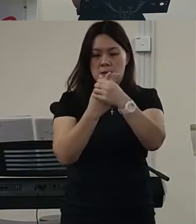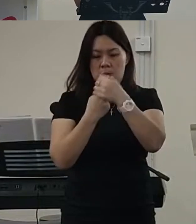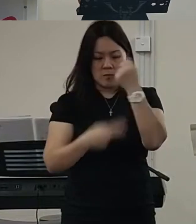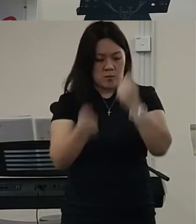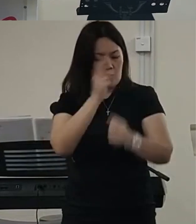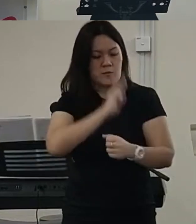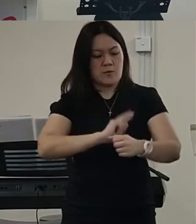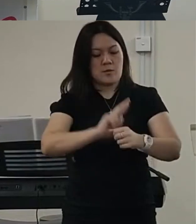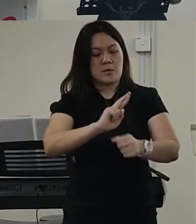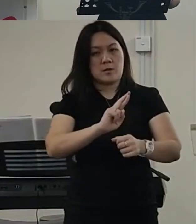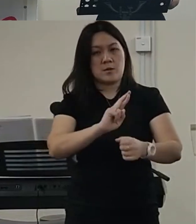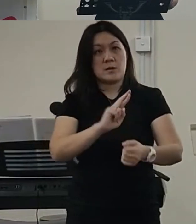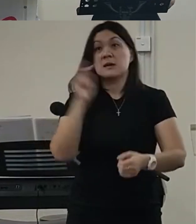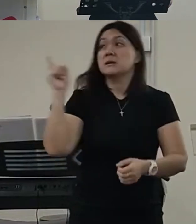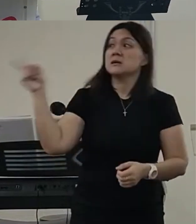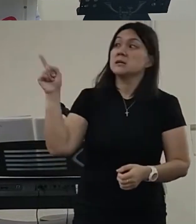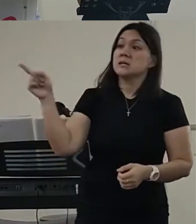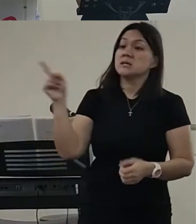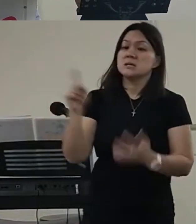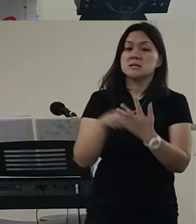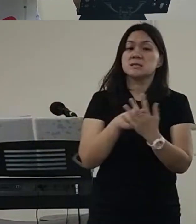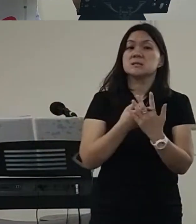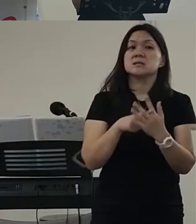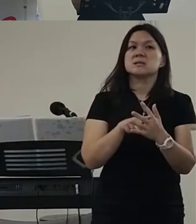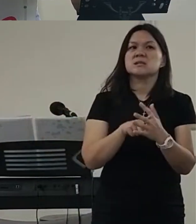我没有开始但是是他先开始的